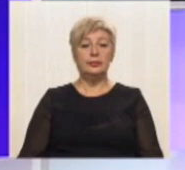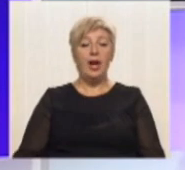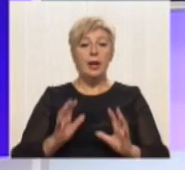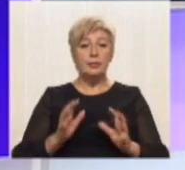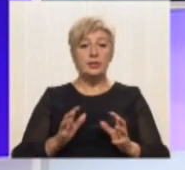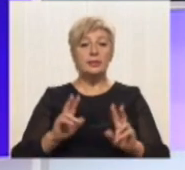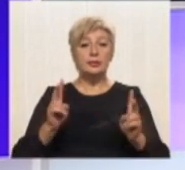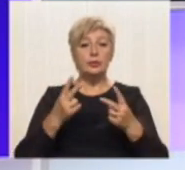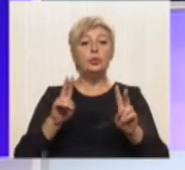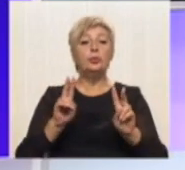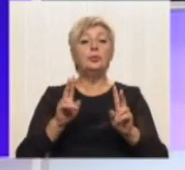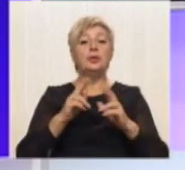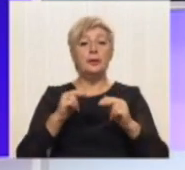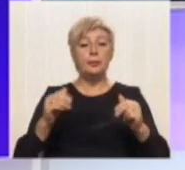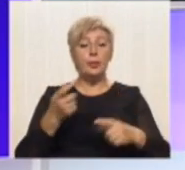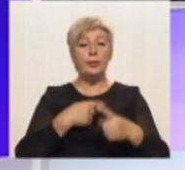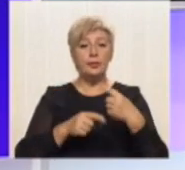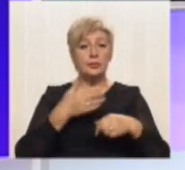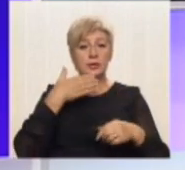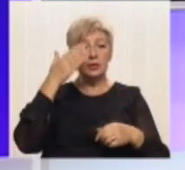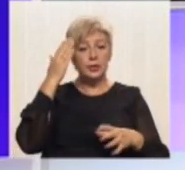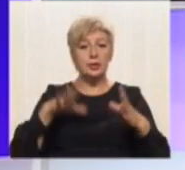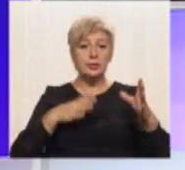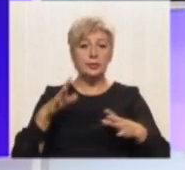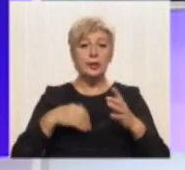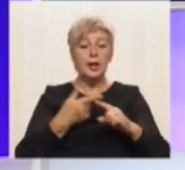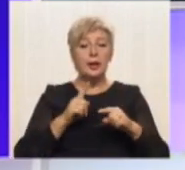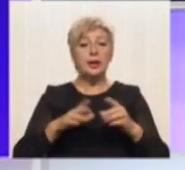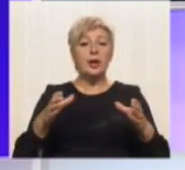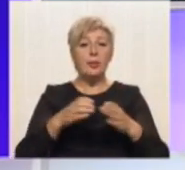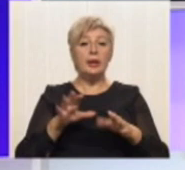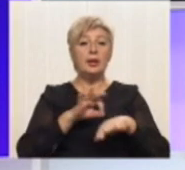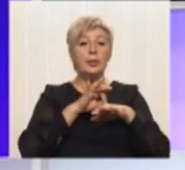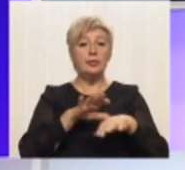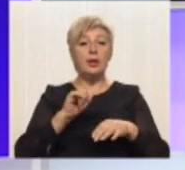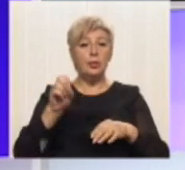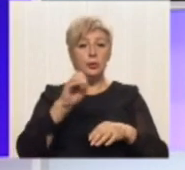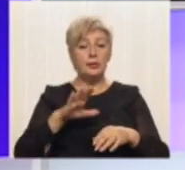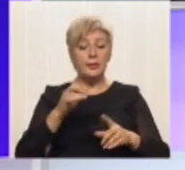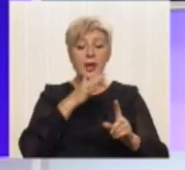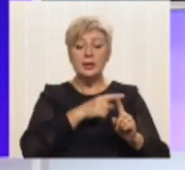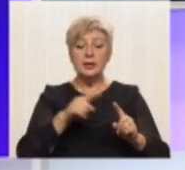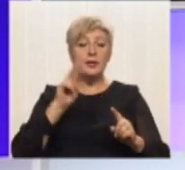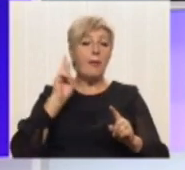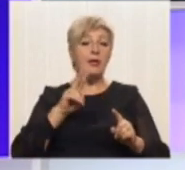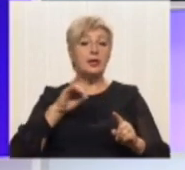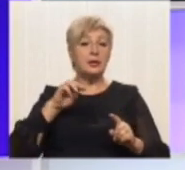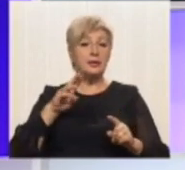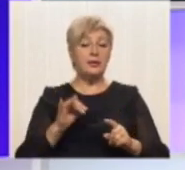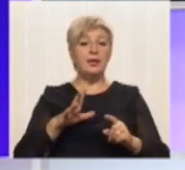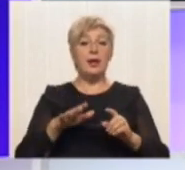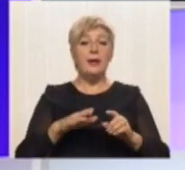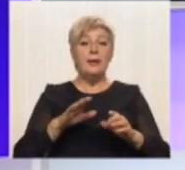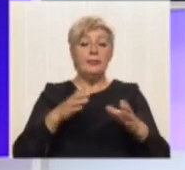Баскетбольний клуб «Дніпро» повернувся з літніх зборів, які команда провела у Європі. За час перебування у Литві подопічних головного тренера